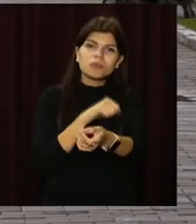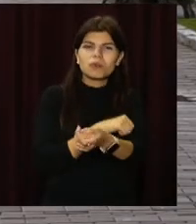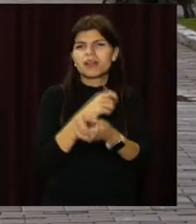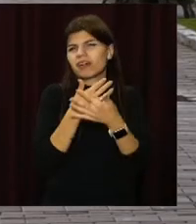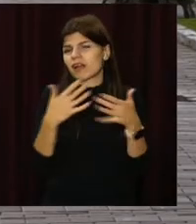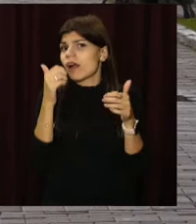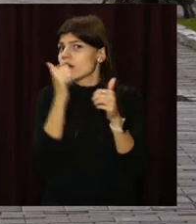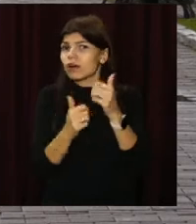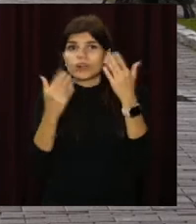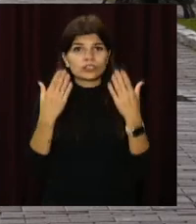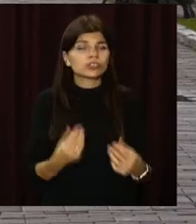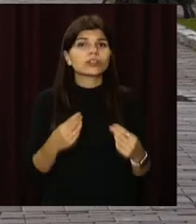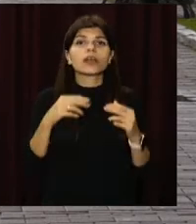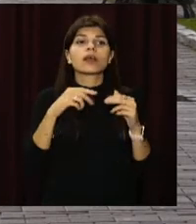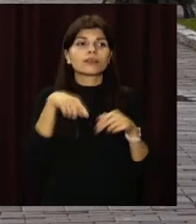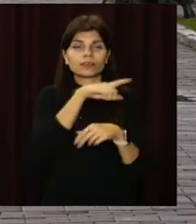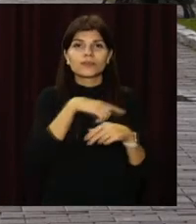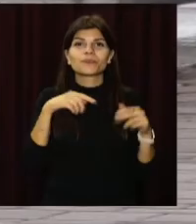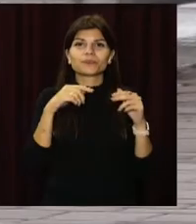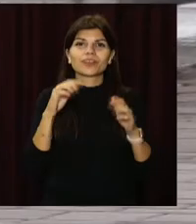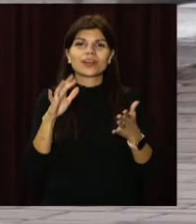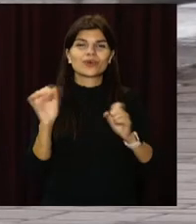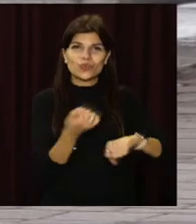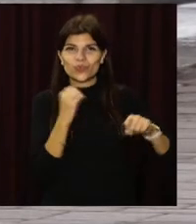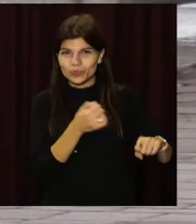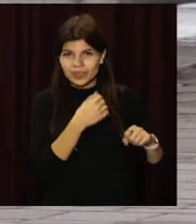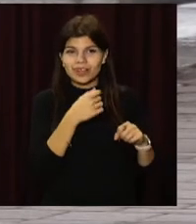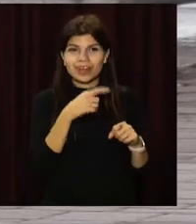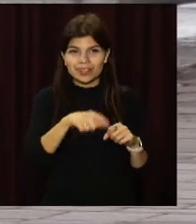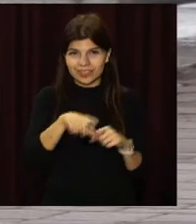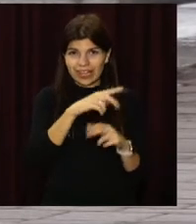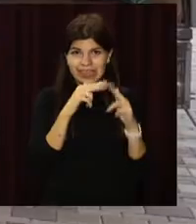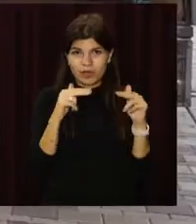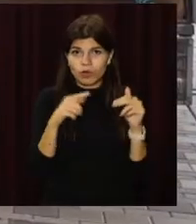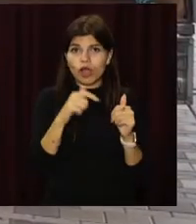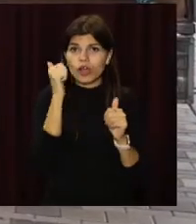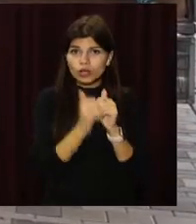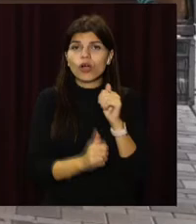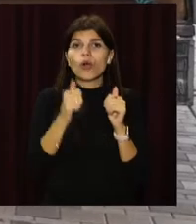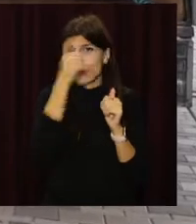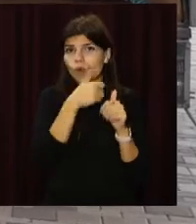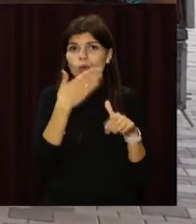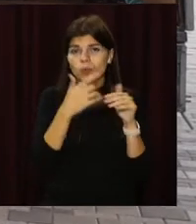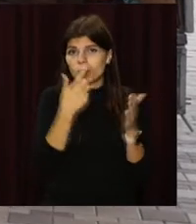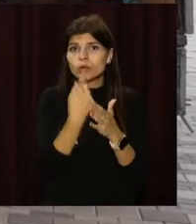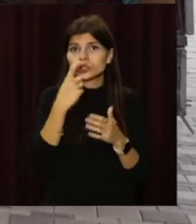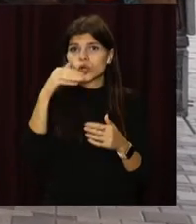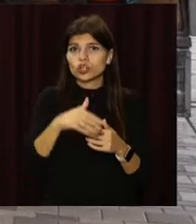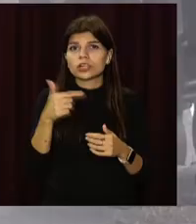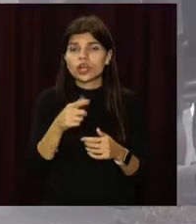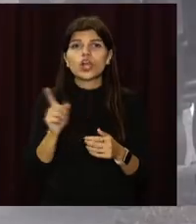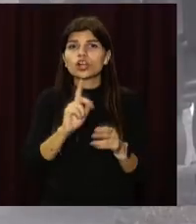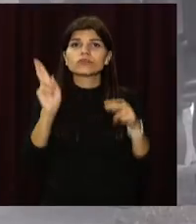Щодня комунальники Дніпра змушені прибирати хуліганські графіті. На це місто щорічно витрачає понад 100 тисяч гривень.